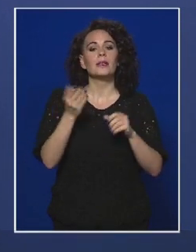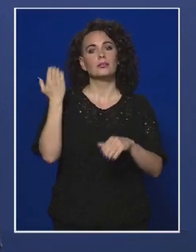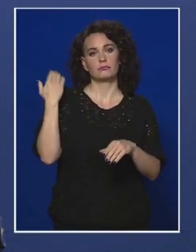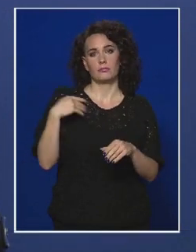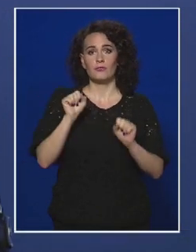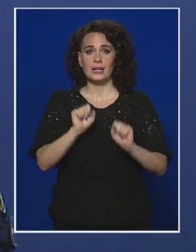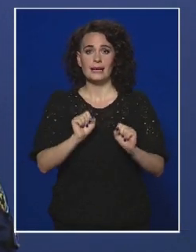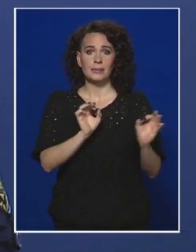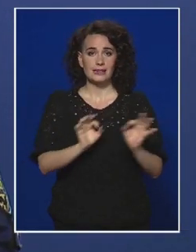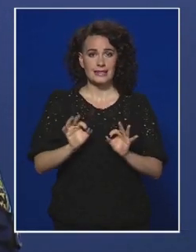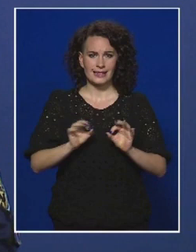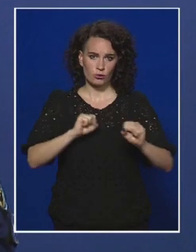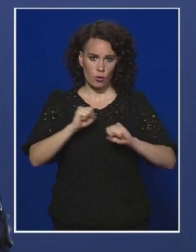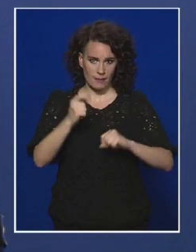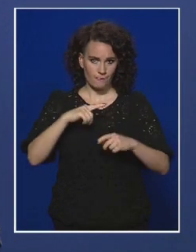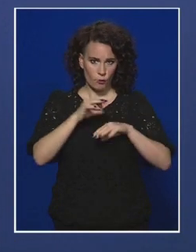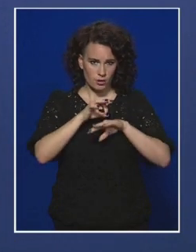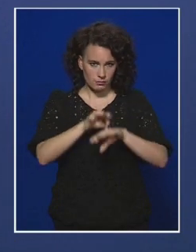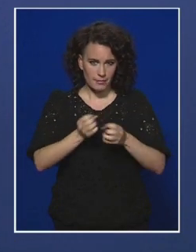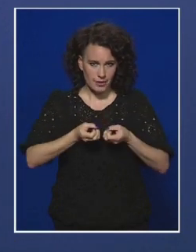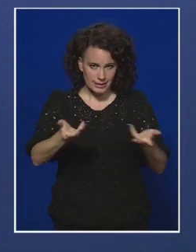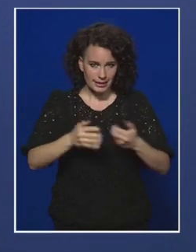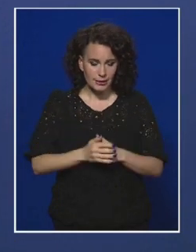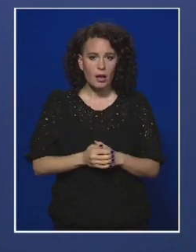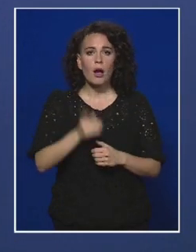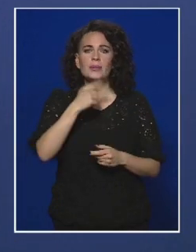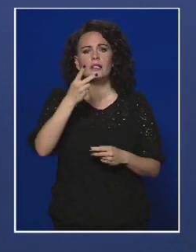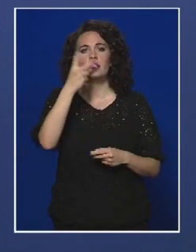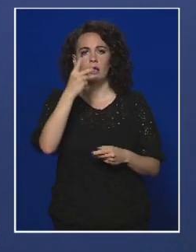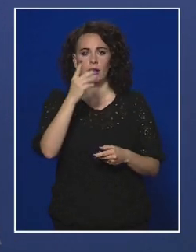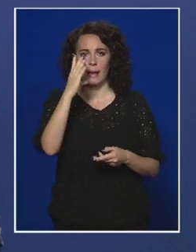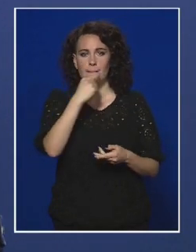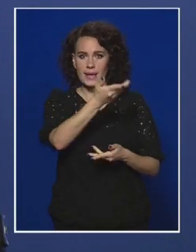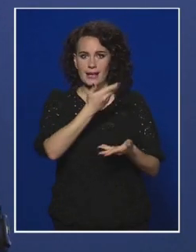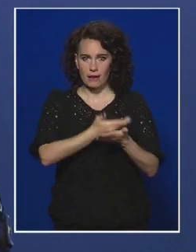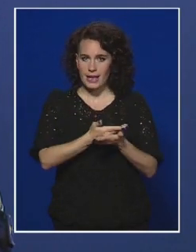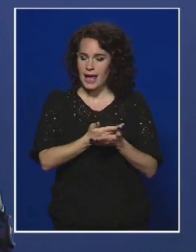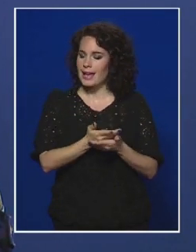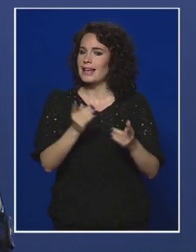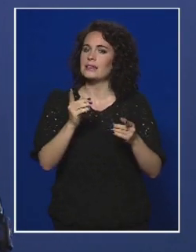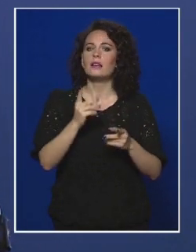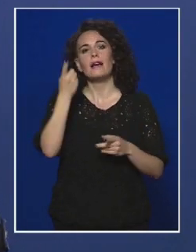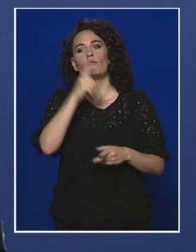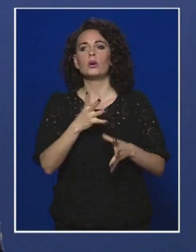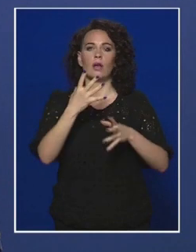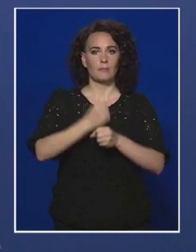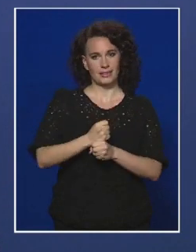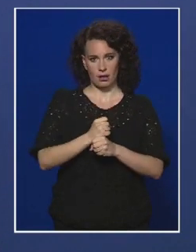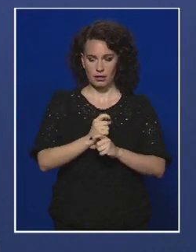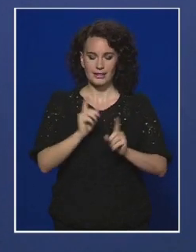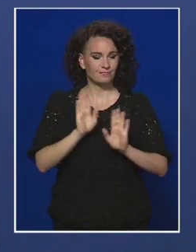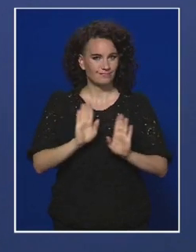amelyeket korábban a kormány bevezetett, és amelyet a szakemberek ajánlottak, ne kellene betartani. Tehát mindenkit kérek,